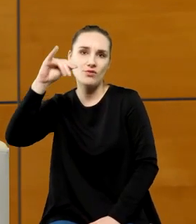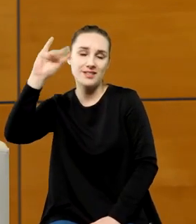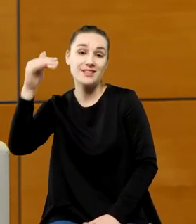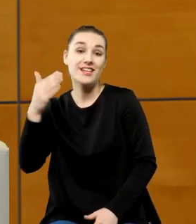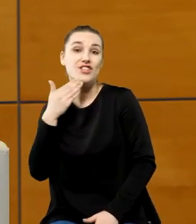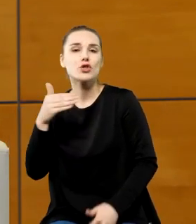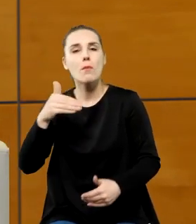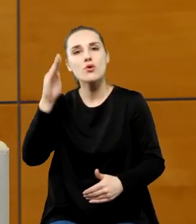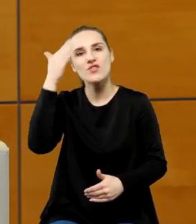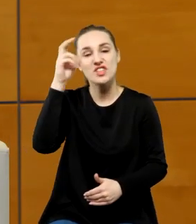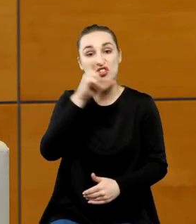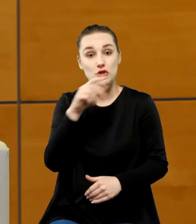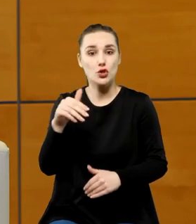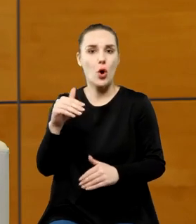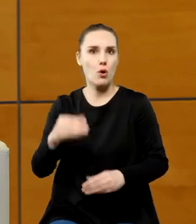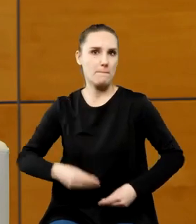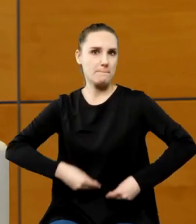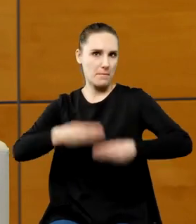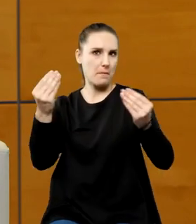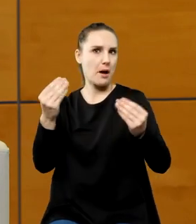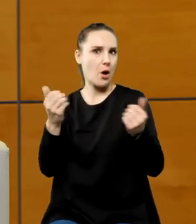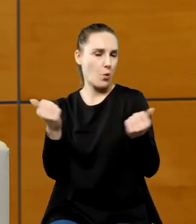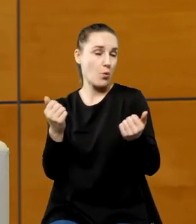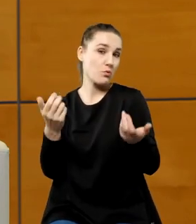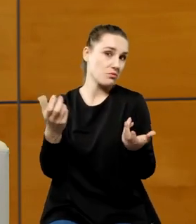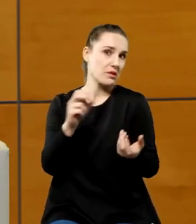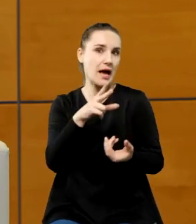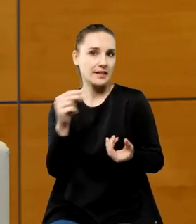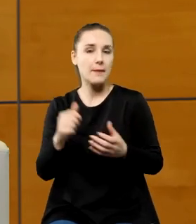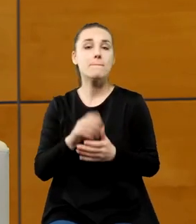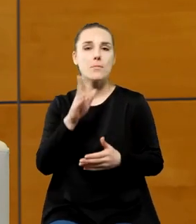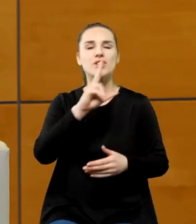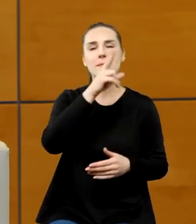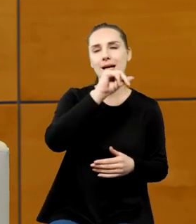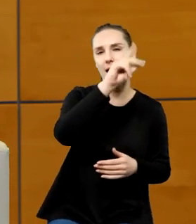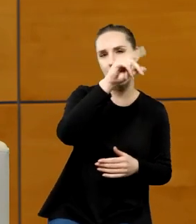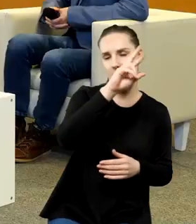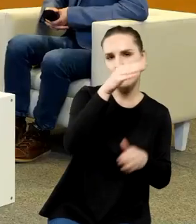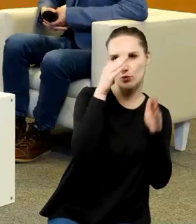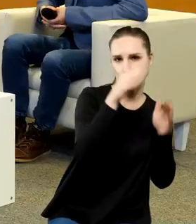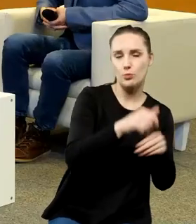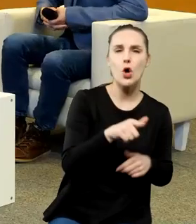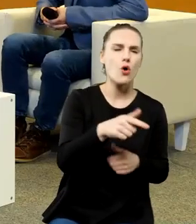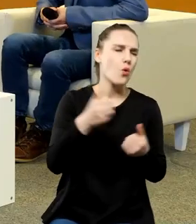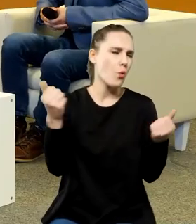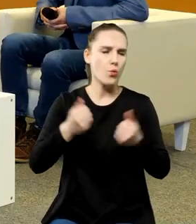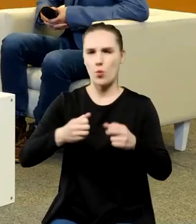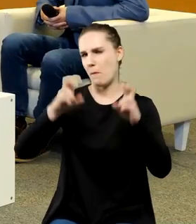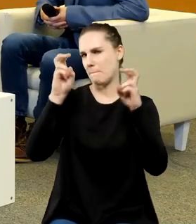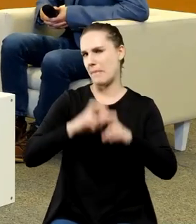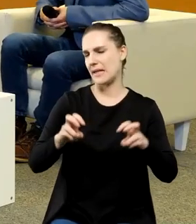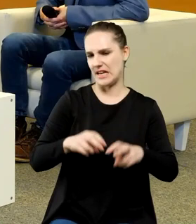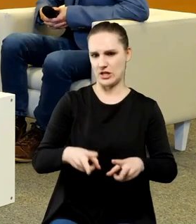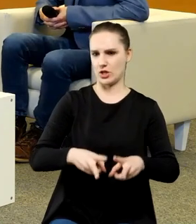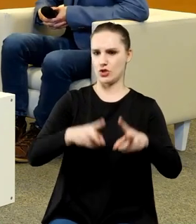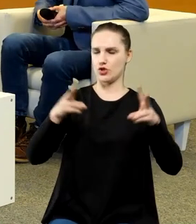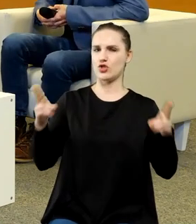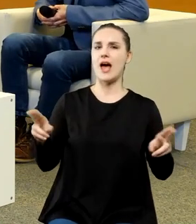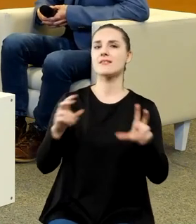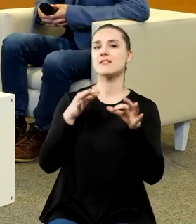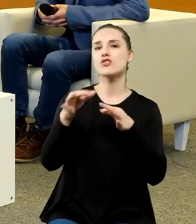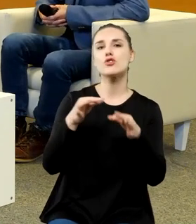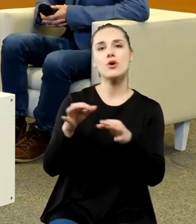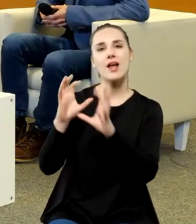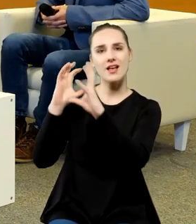potem poszedł w Keplera no i stał się wielkim badaczem tej epoki w historii astronomii